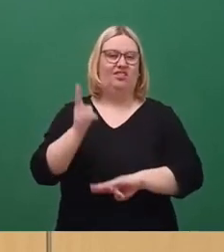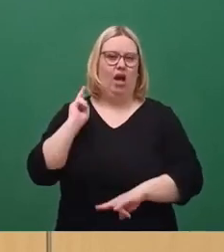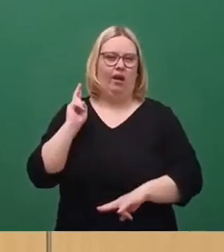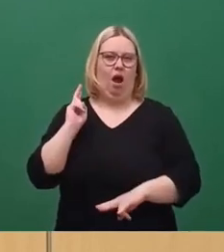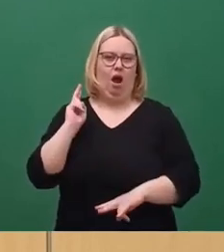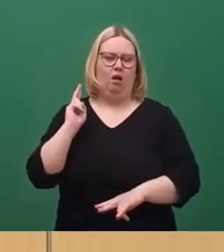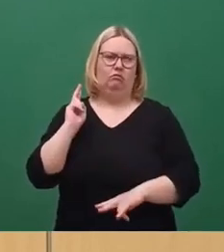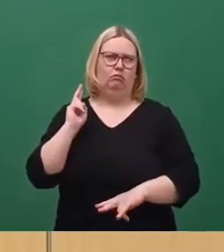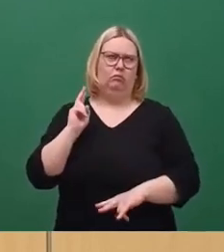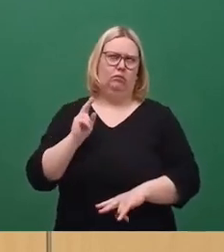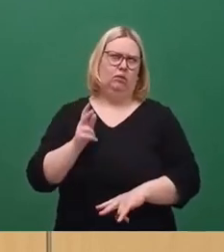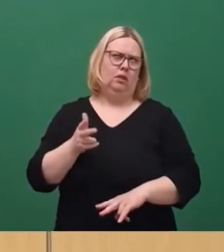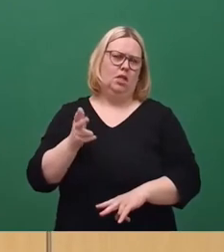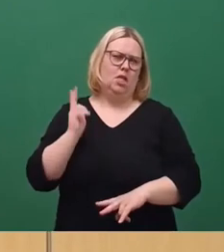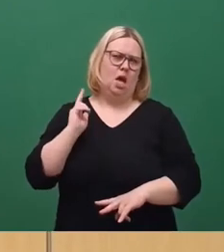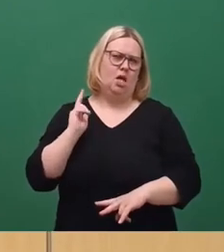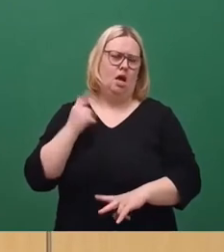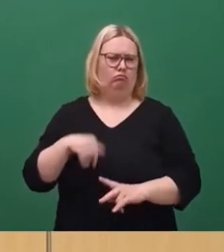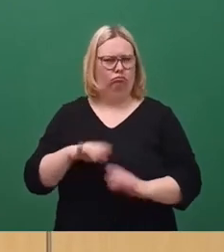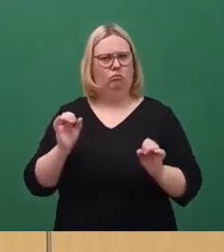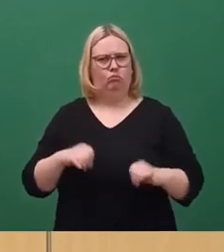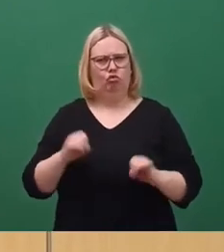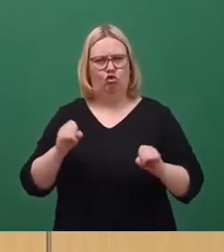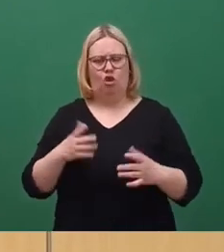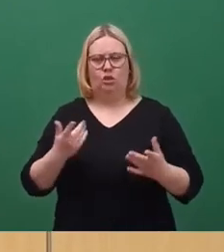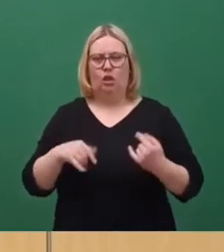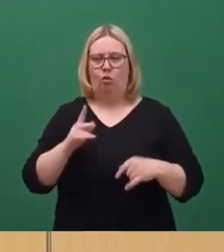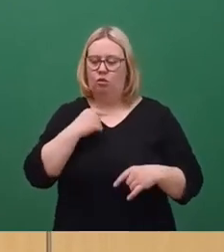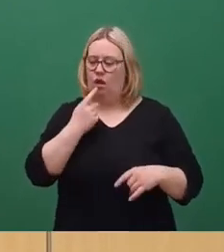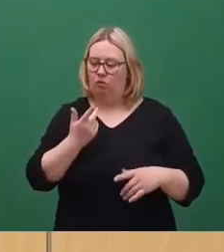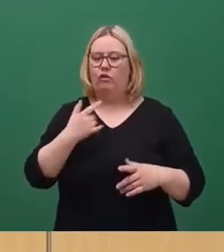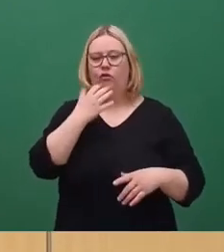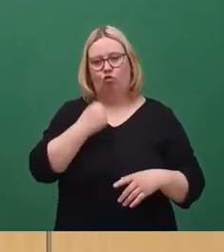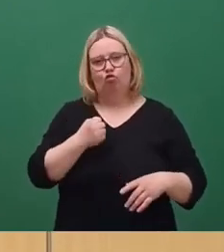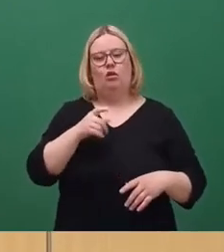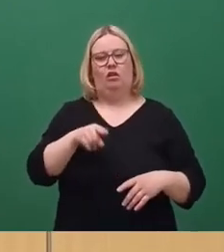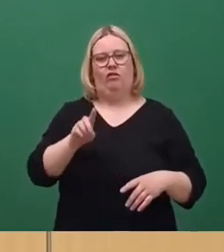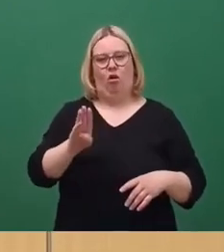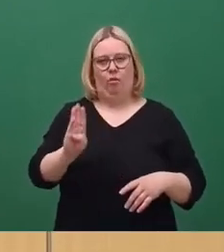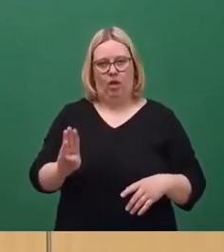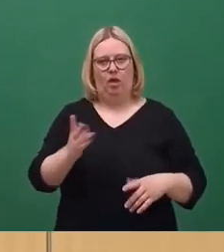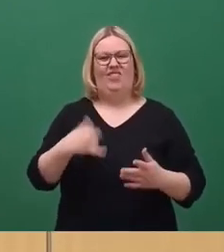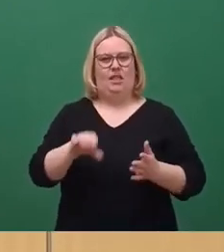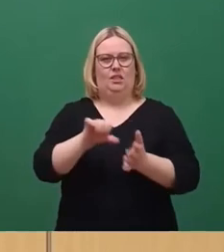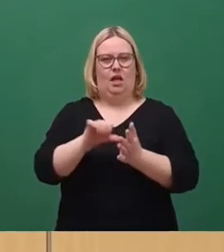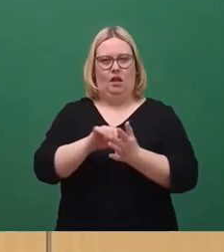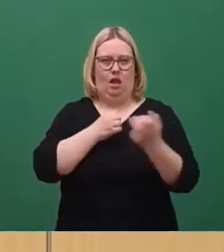oder vor drei Jahren haben wir hier beschlossen, es wurde schon ein paar Mal zitiert, dass wir die DVB zur zentralen